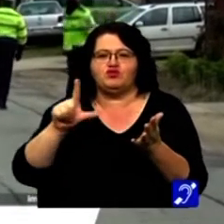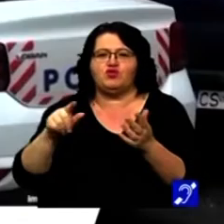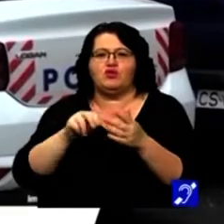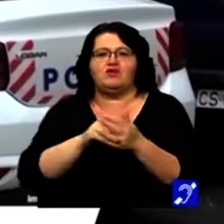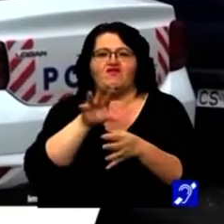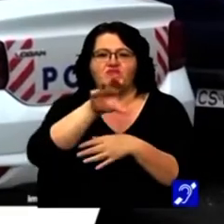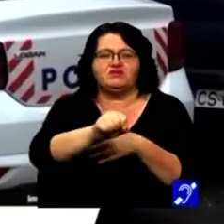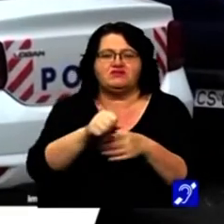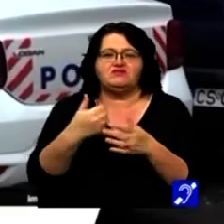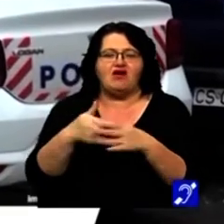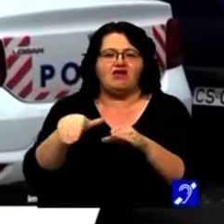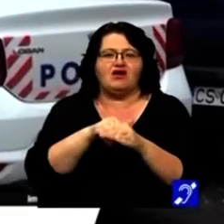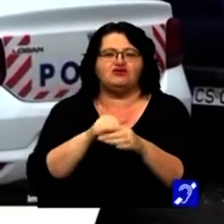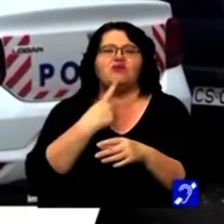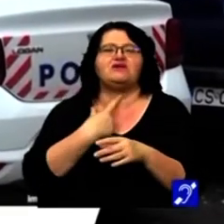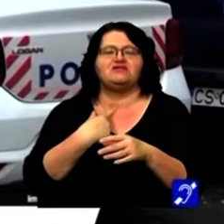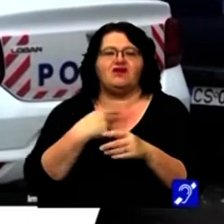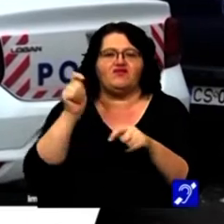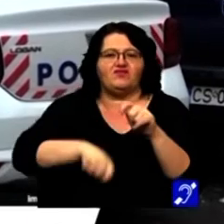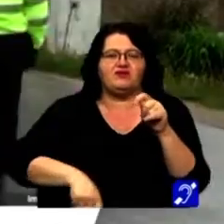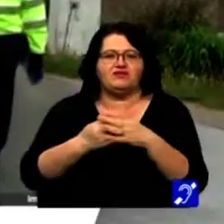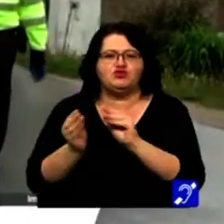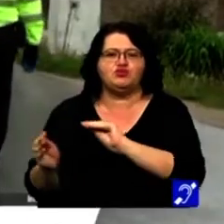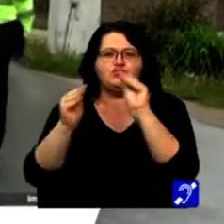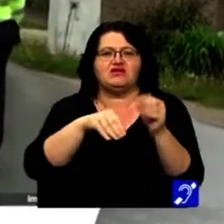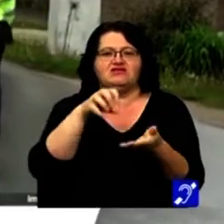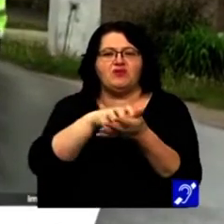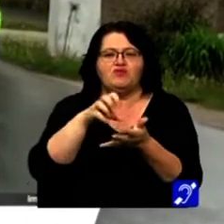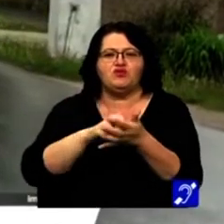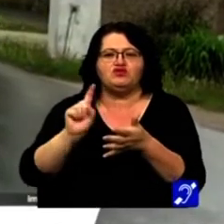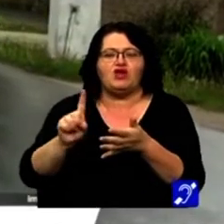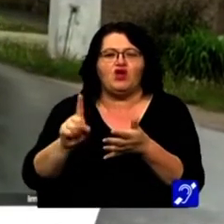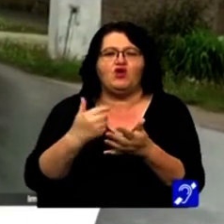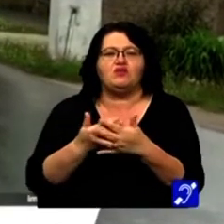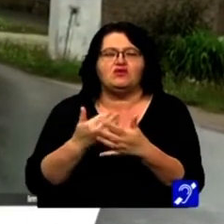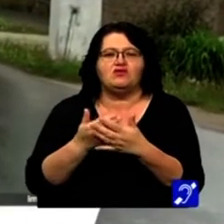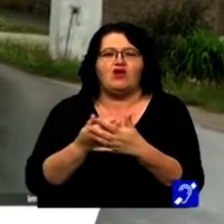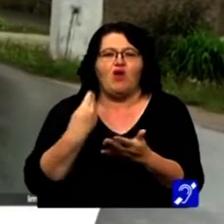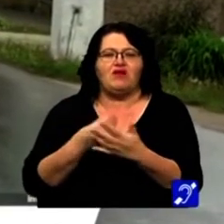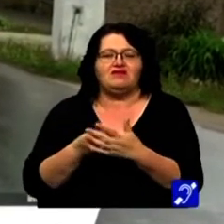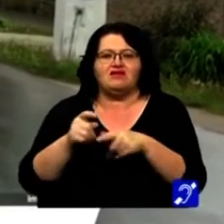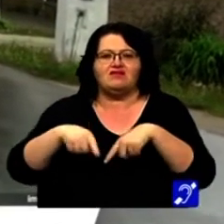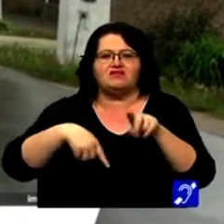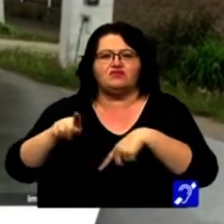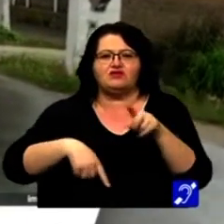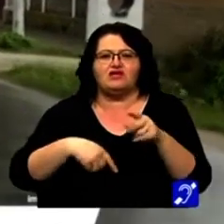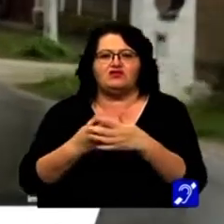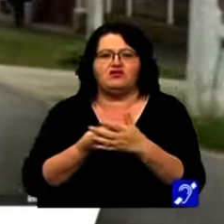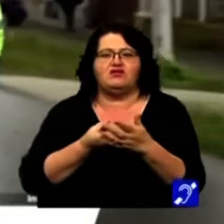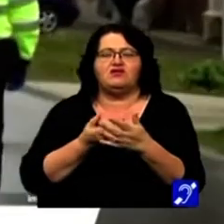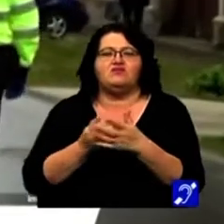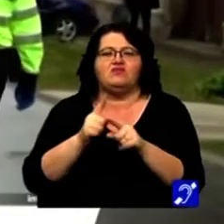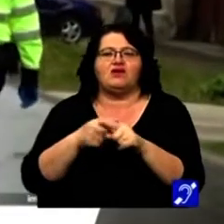înregistrat de subalterni în timp ce amenința că vor fi sancționați și mutați de pe posturile pe care le ocupă după ce au amendat transportatori care au încălcat